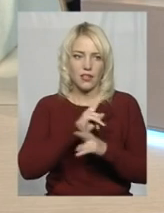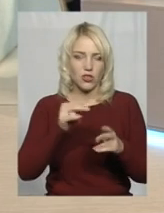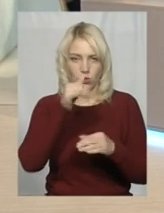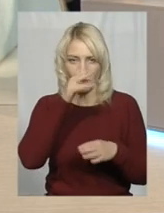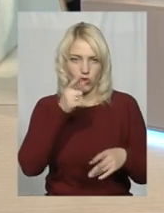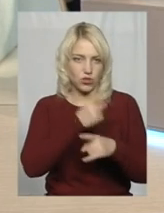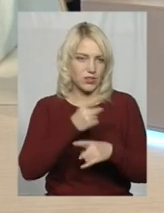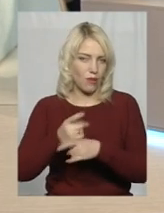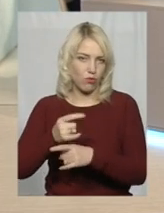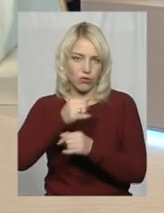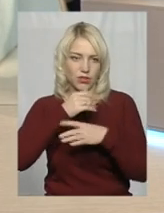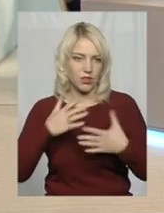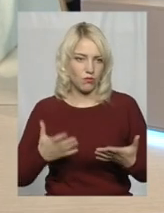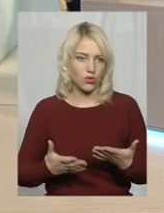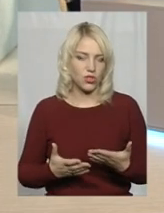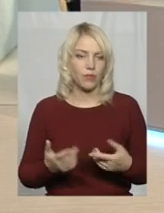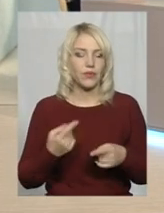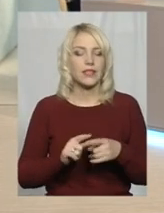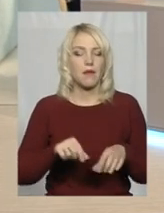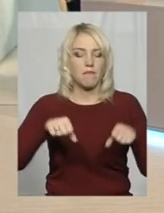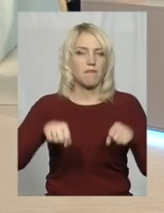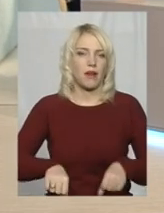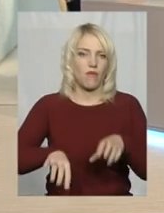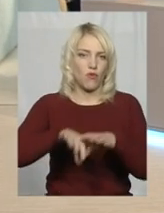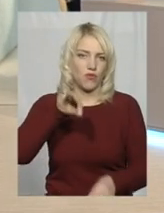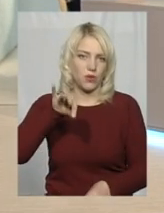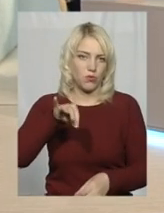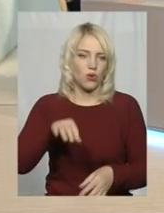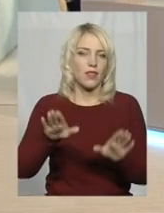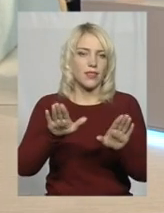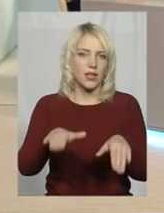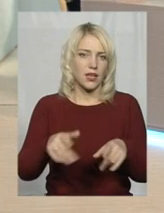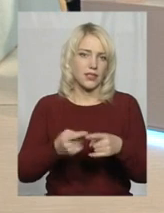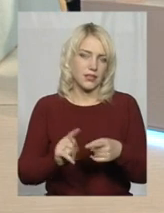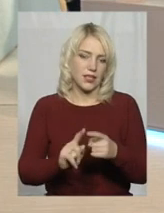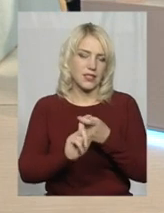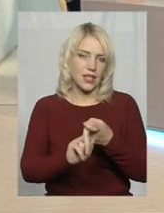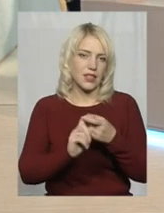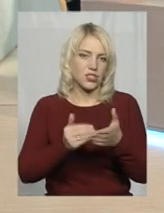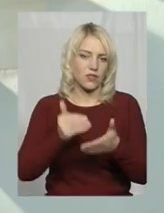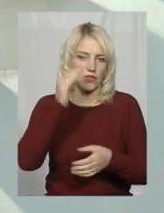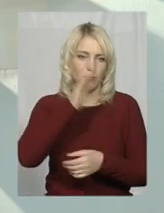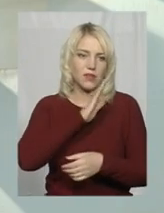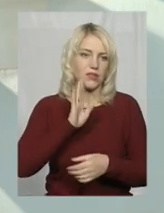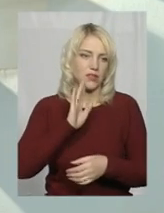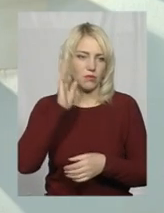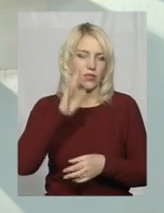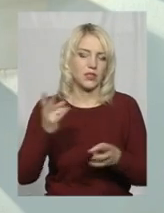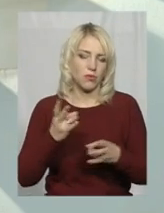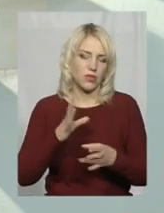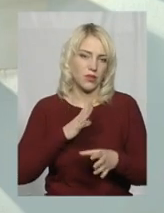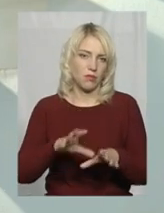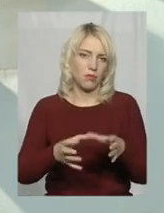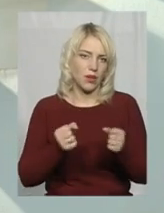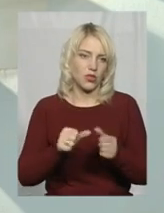заборонити, ніхто не має права нав'язувати. право вибору, тому нехай це залежить від батьків. Батьки також мають брати участь